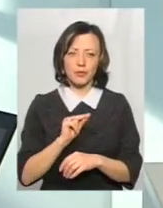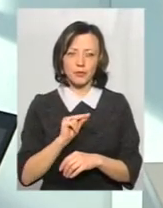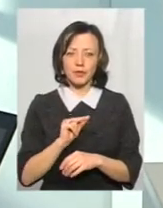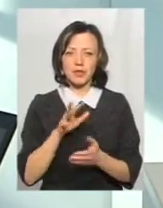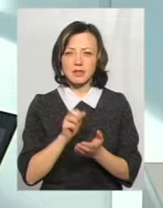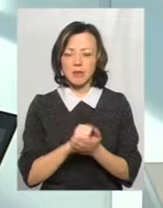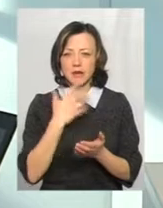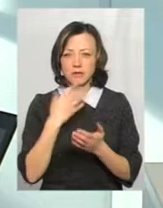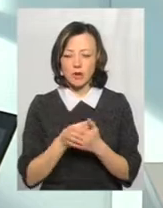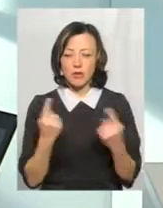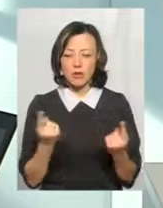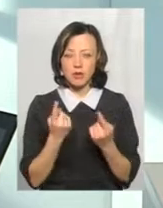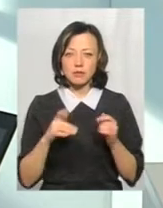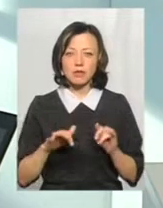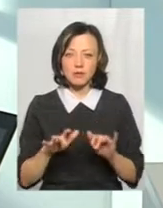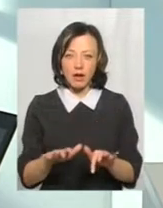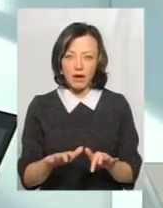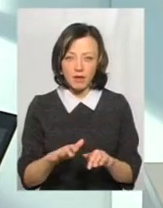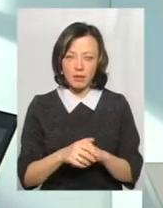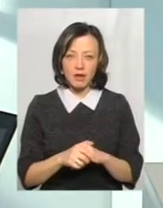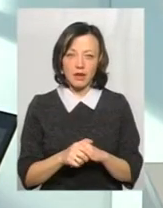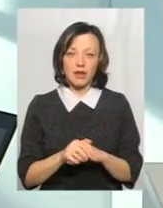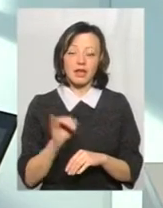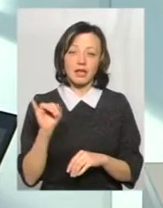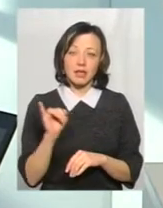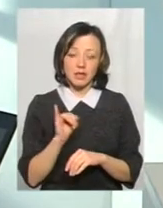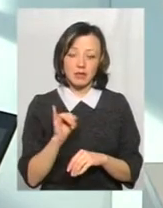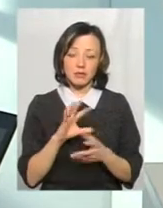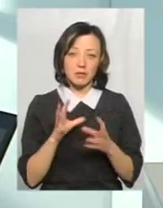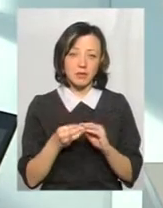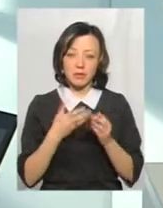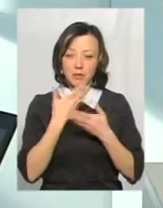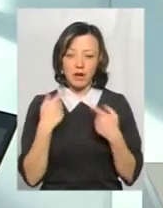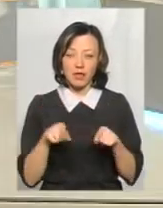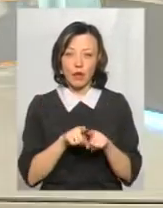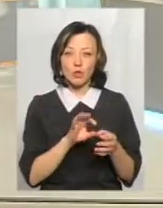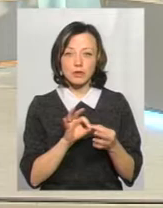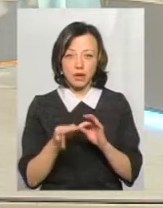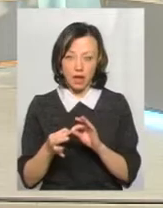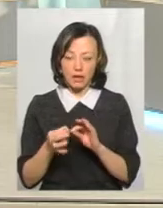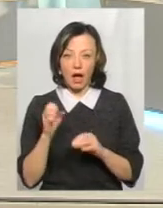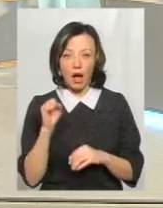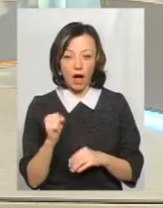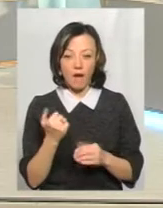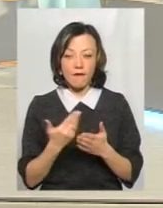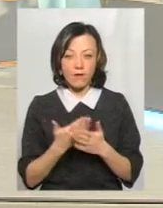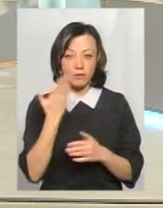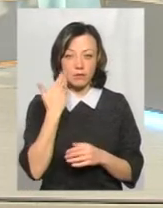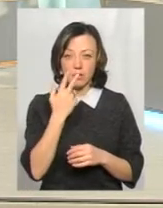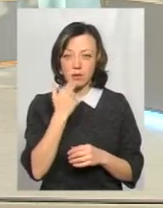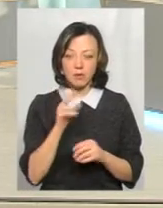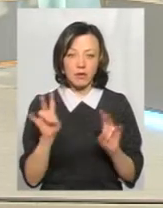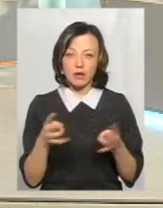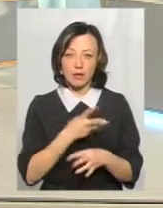займаються своїми повсяденними справами, і, в принципі, немає таких ускладнень. А ось при грипі не